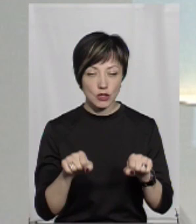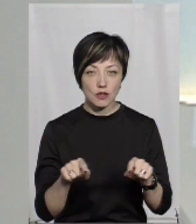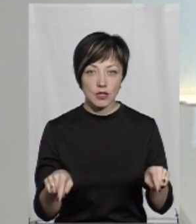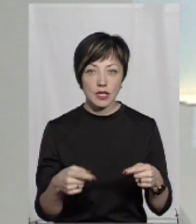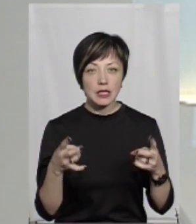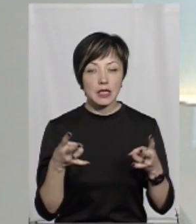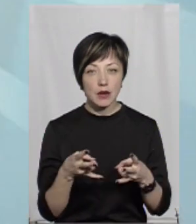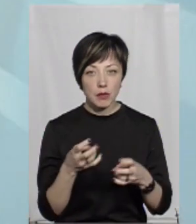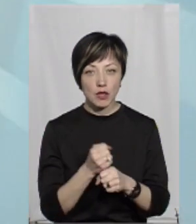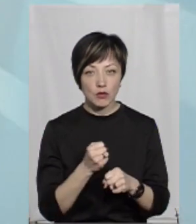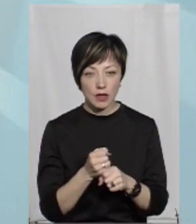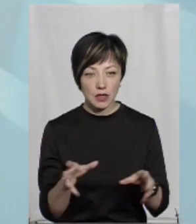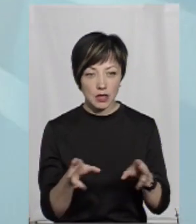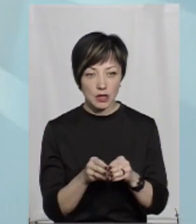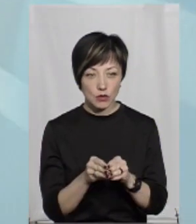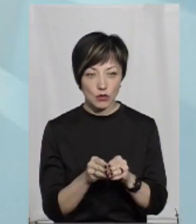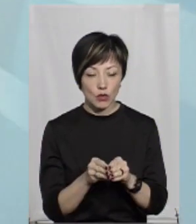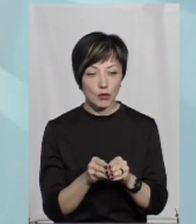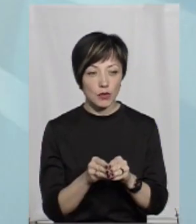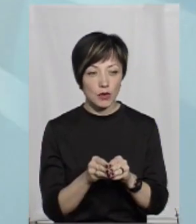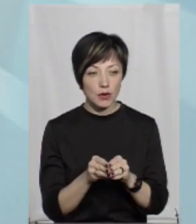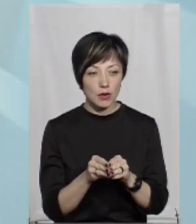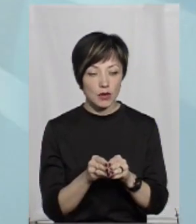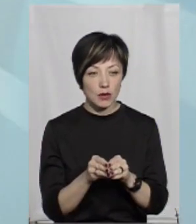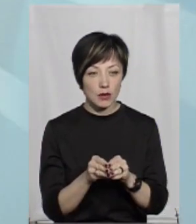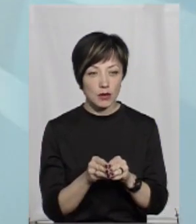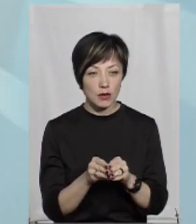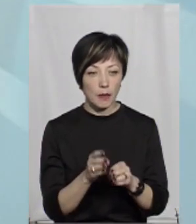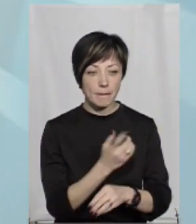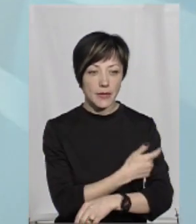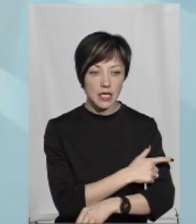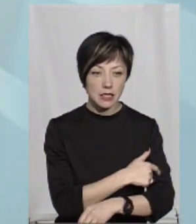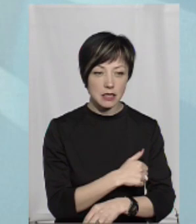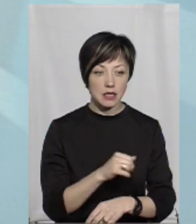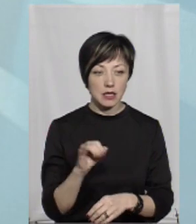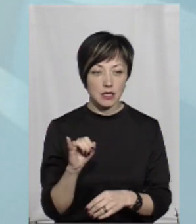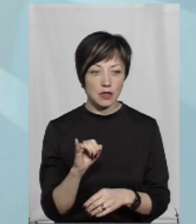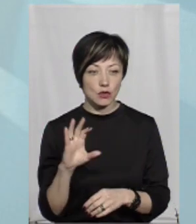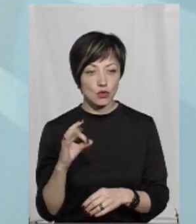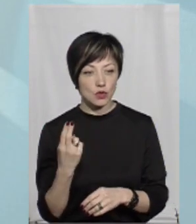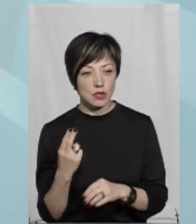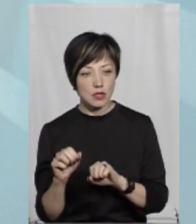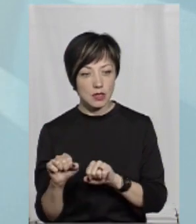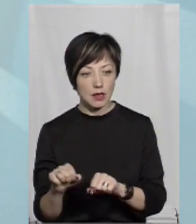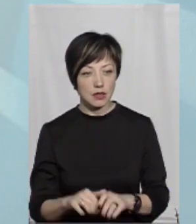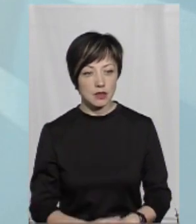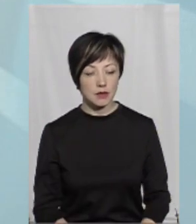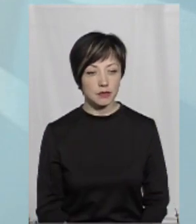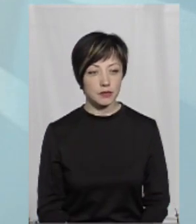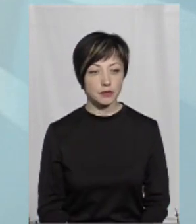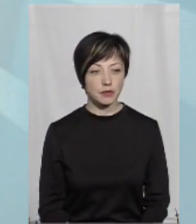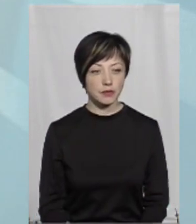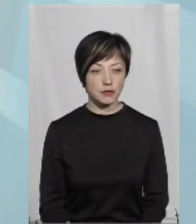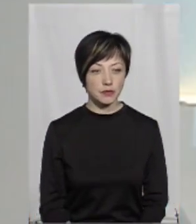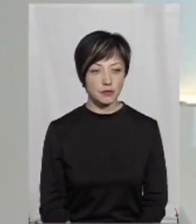спорювати? Тут треба працювати разом, і комплексно, і медицина повинна працювати, і соціальний захист. Так,